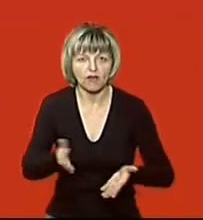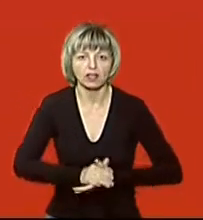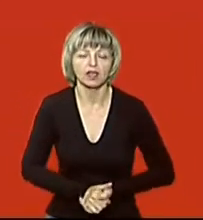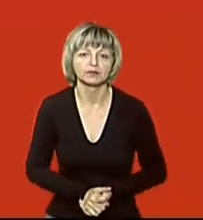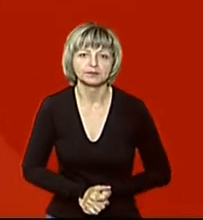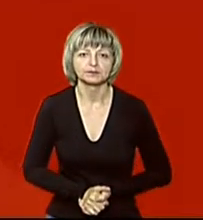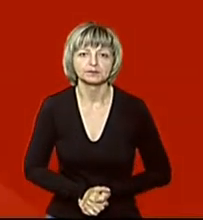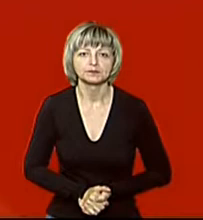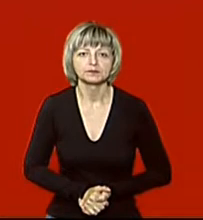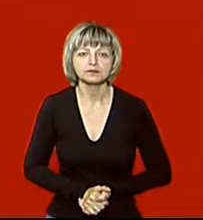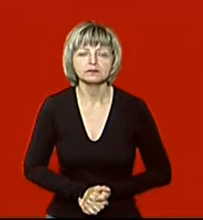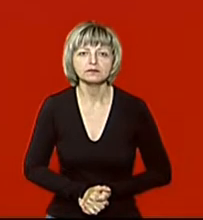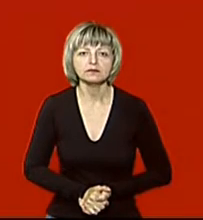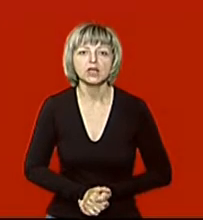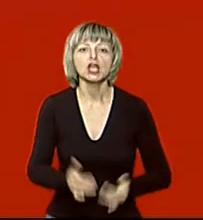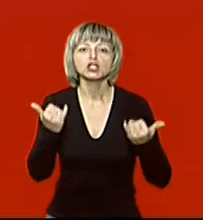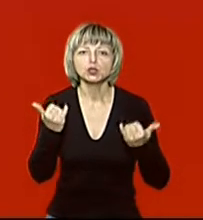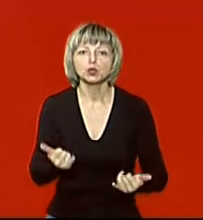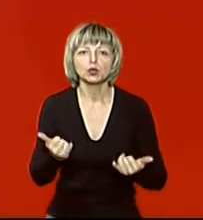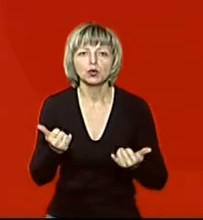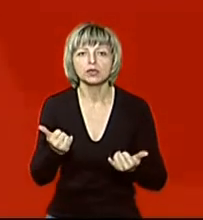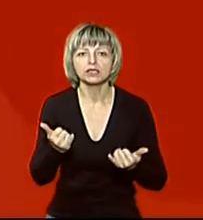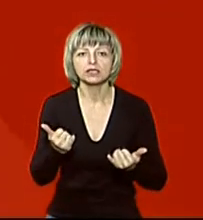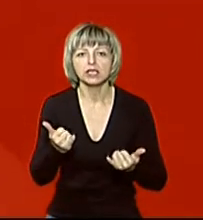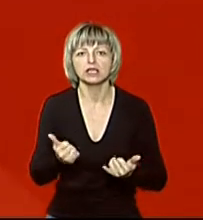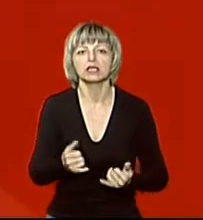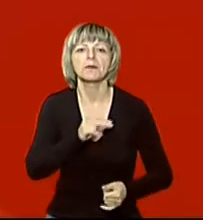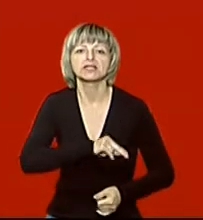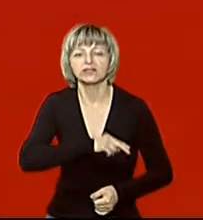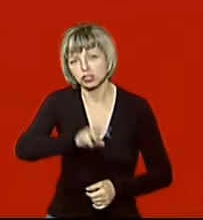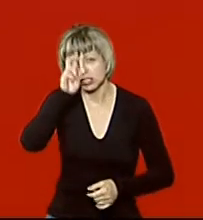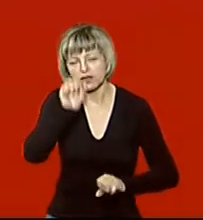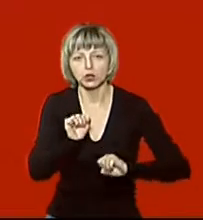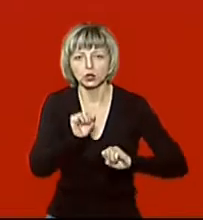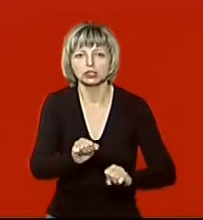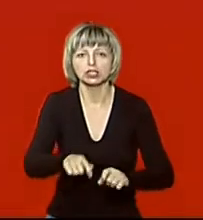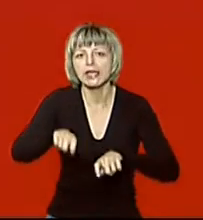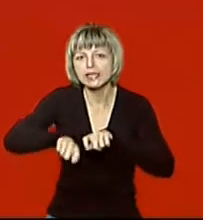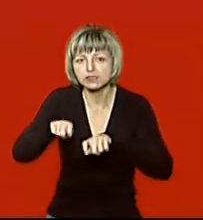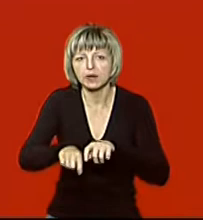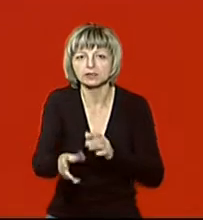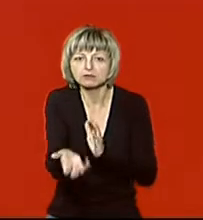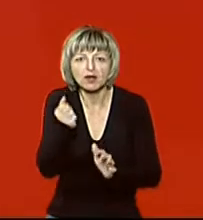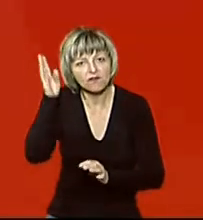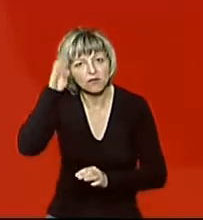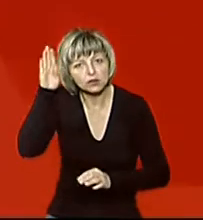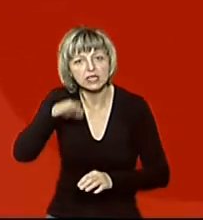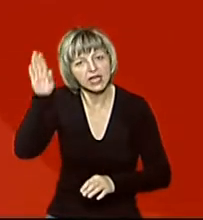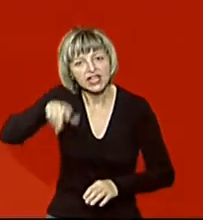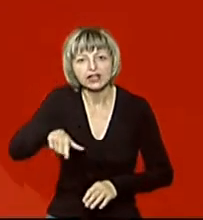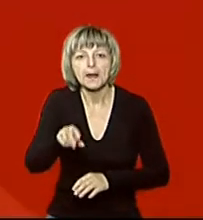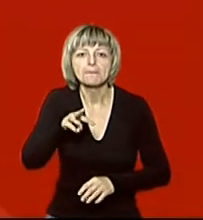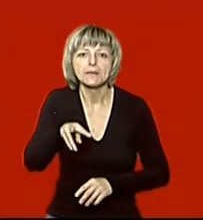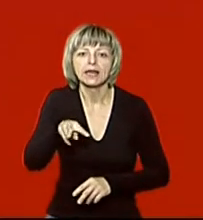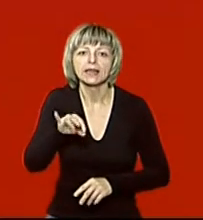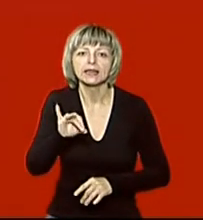Музика Сьогодні фахівці Державної екологічної інспекції в області відібрали зразки води на заплаві річки Млинівка у